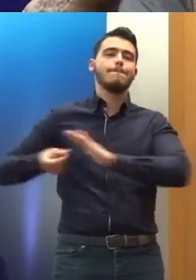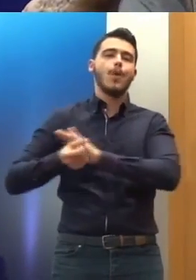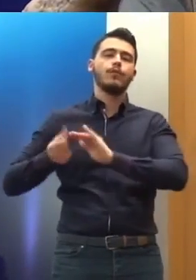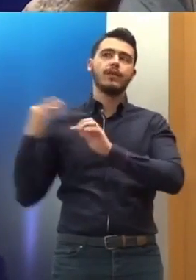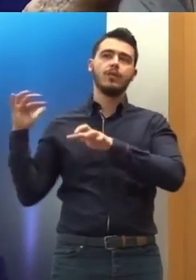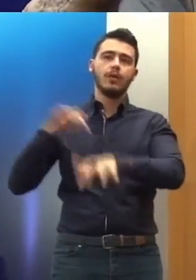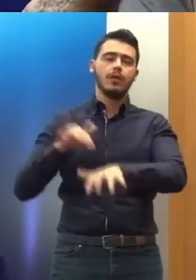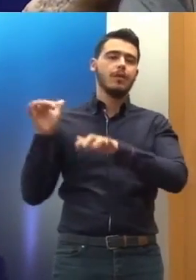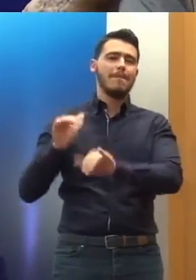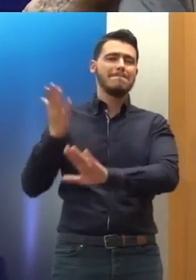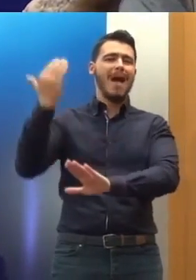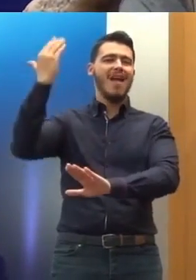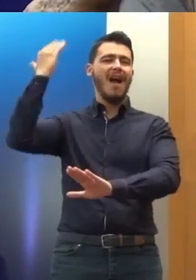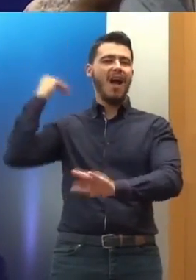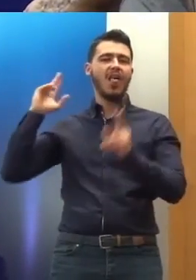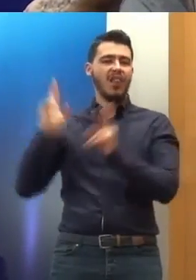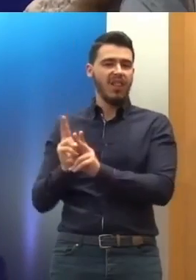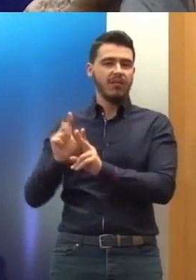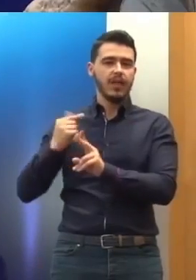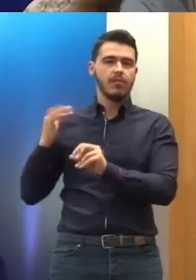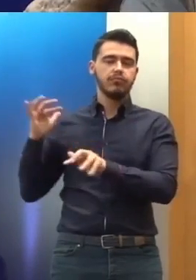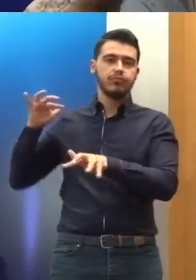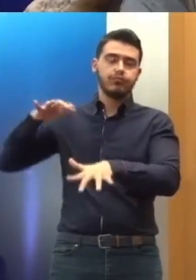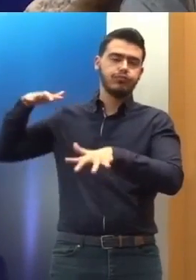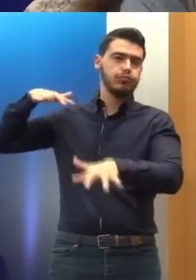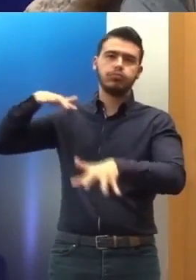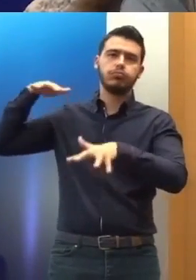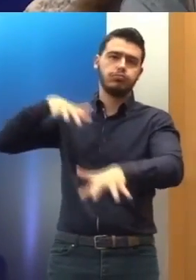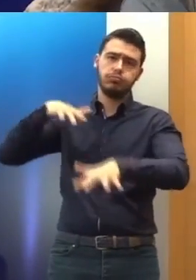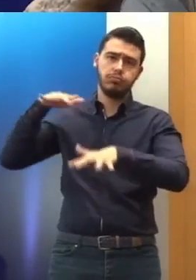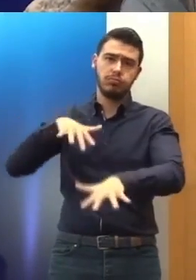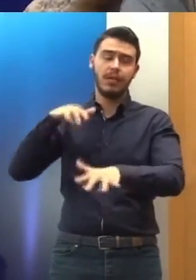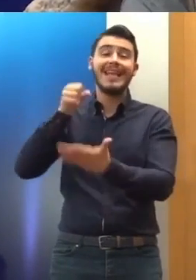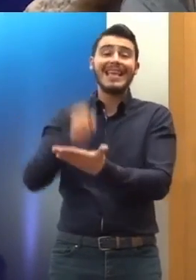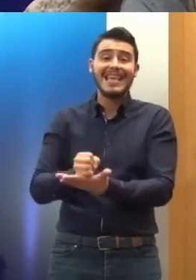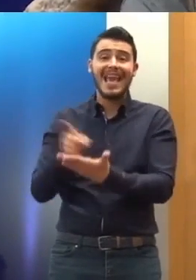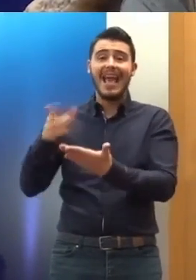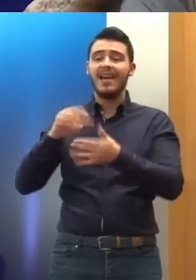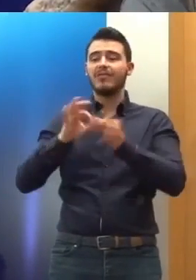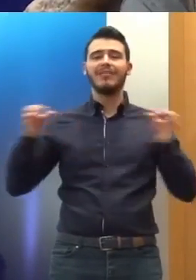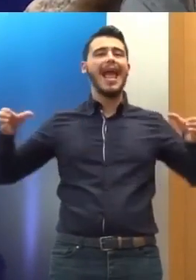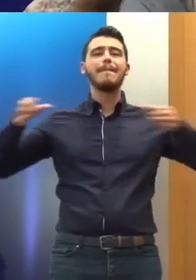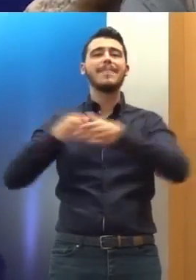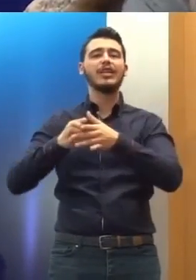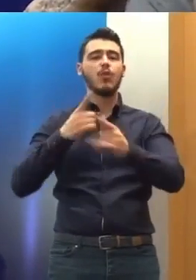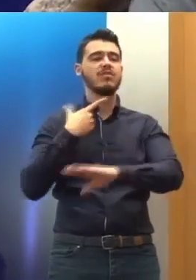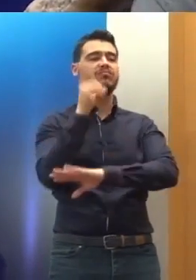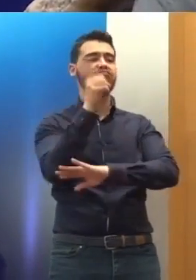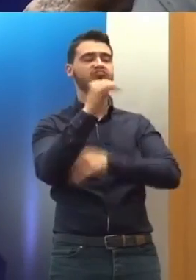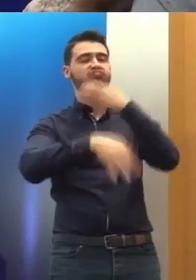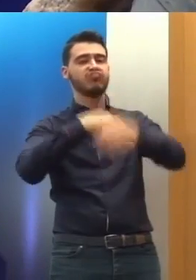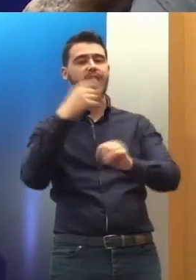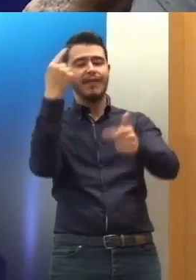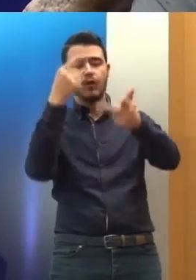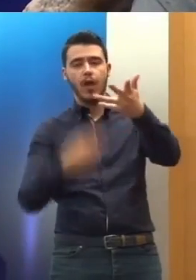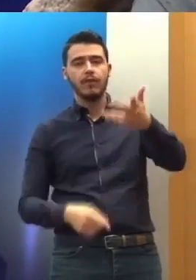Ενώ τα απαναλαμβανόμενα μητήματα της Επιτροπής δεν φαίνεται να γίνονται κατανοητά από τις ελληνικές αρχές. Κατά την περίοδο αυτή, όπου οι